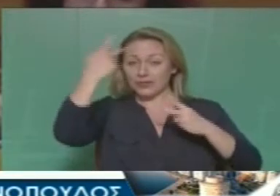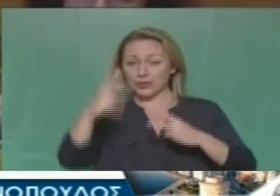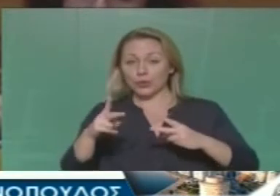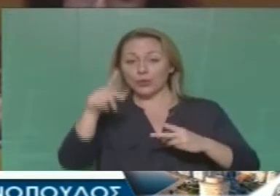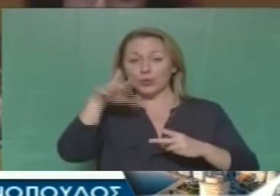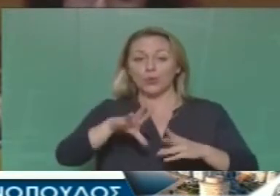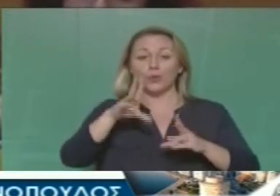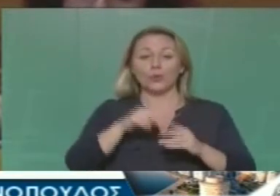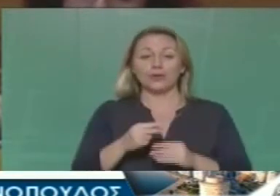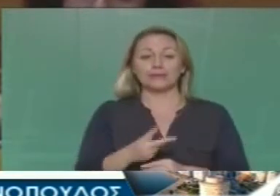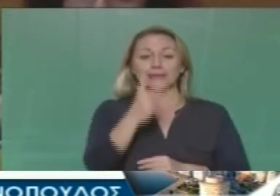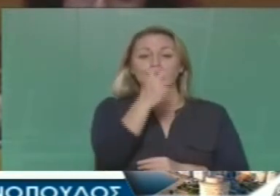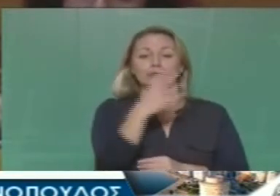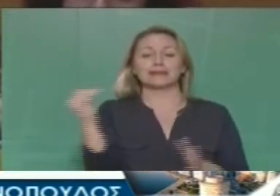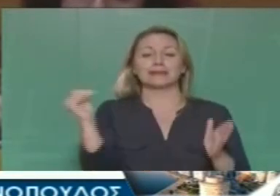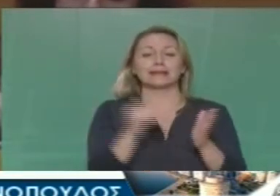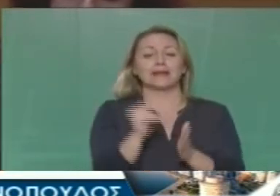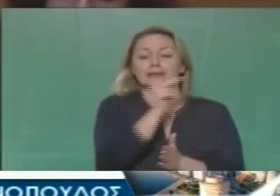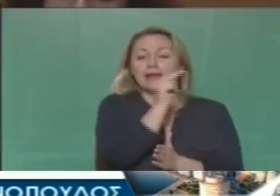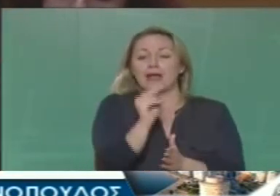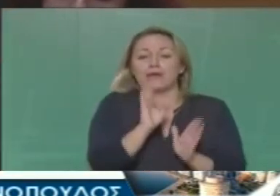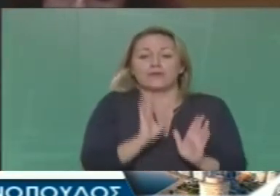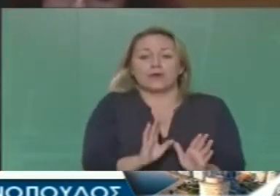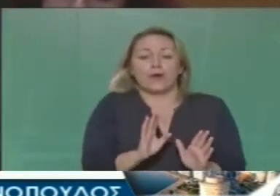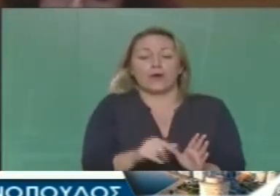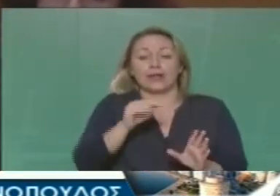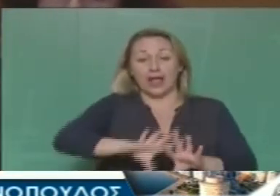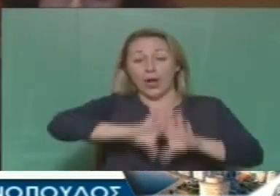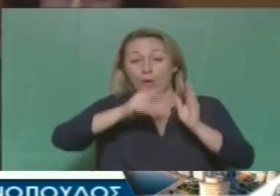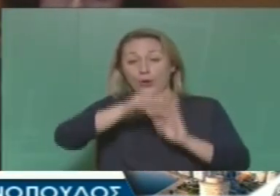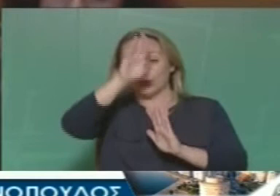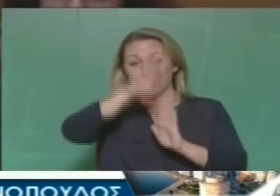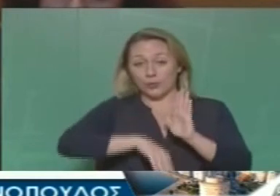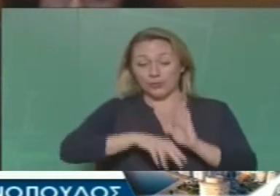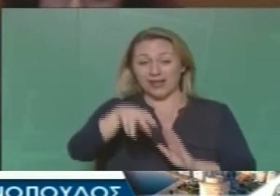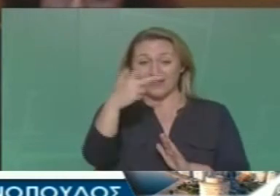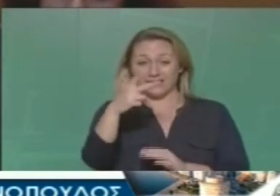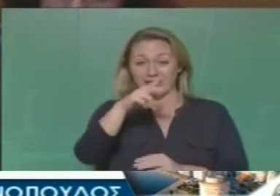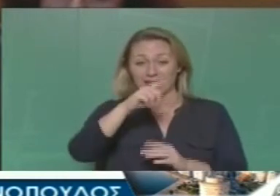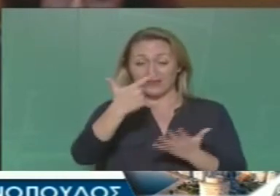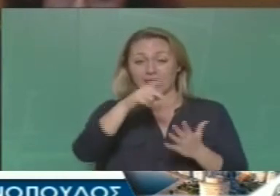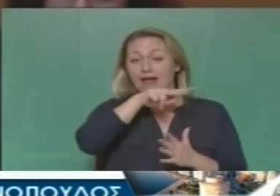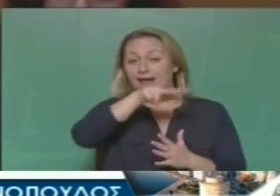μαθητών να διατίθεται 24.000 ευρώ σε ένα συνολικό πρόγραμμα για δυσκολική στήγη γύρω στα 7 εκατομμύρια